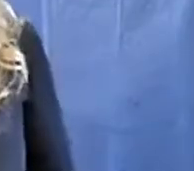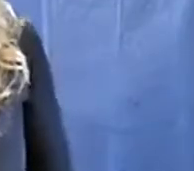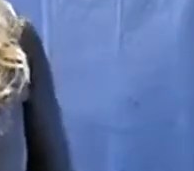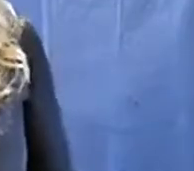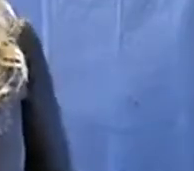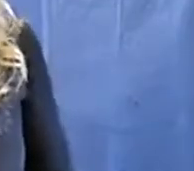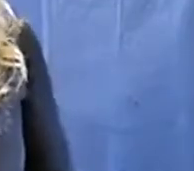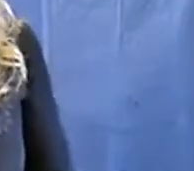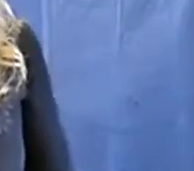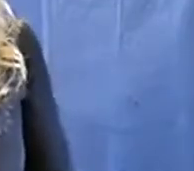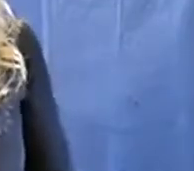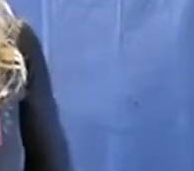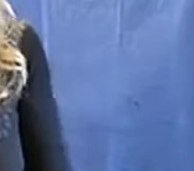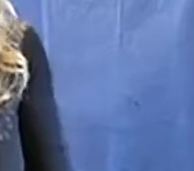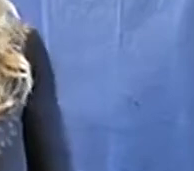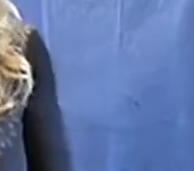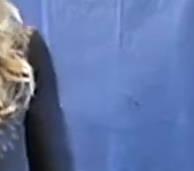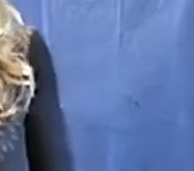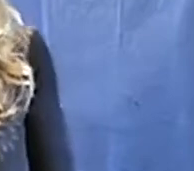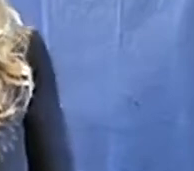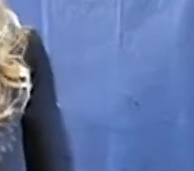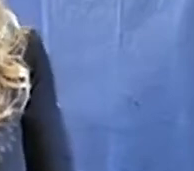Forse c'era qualcosa che...